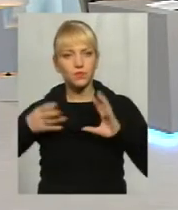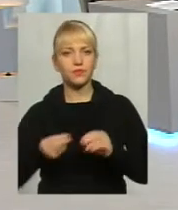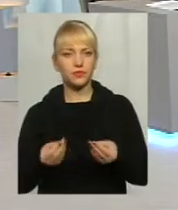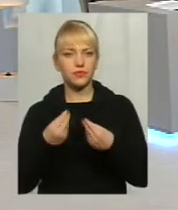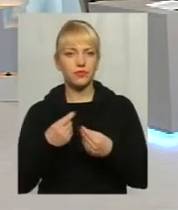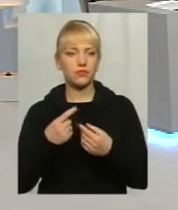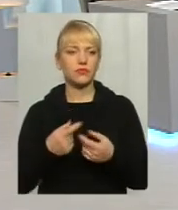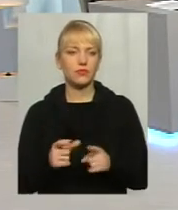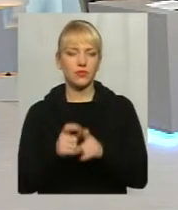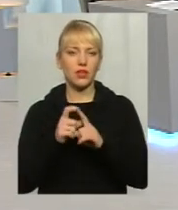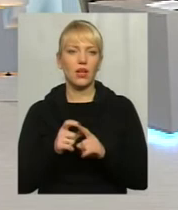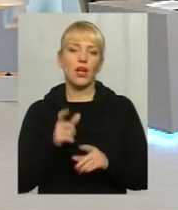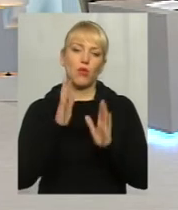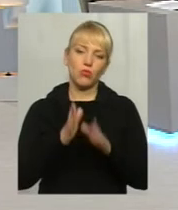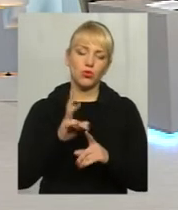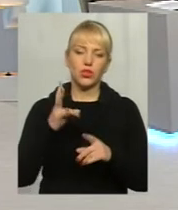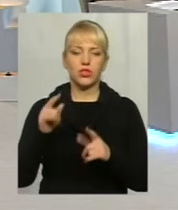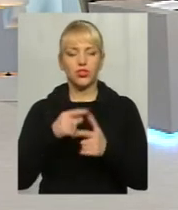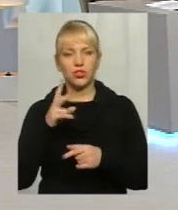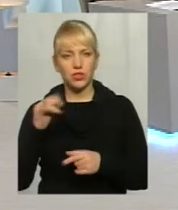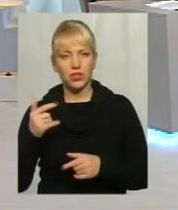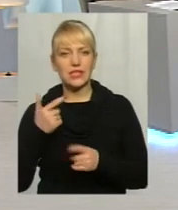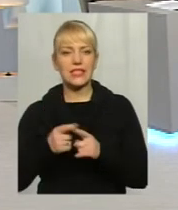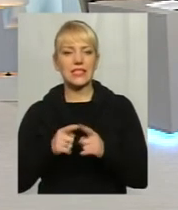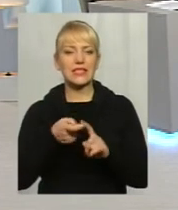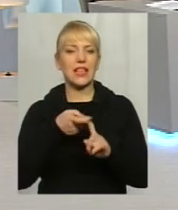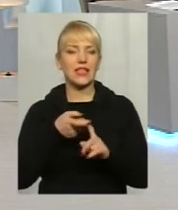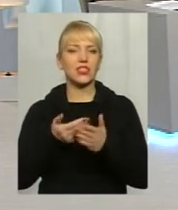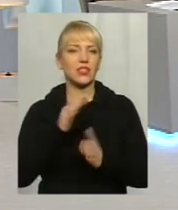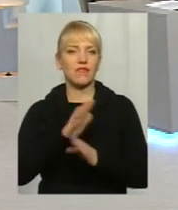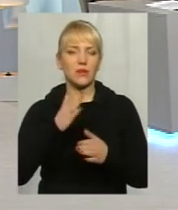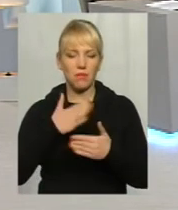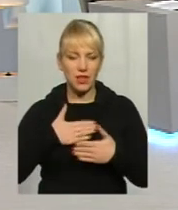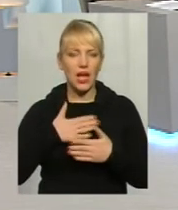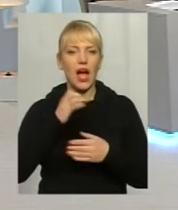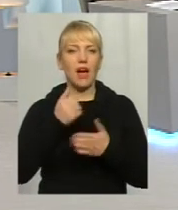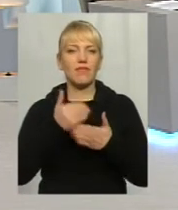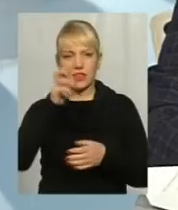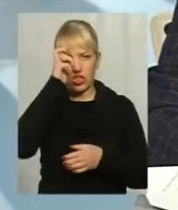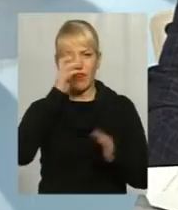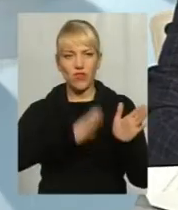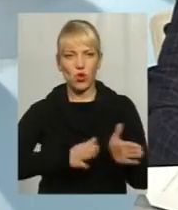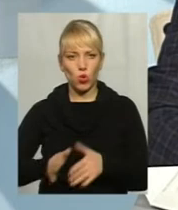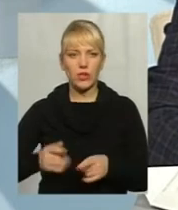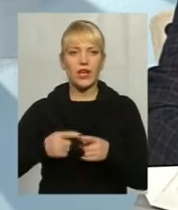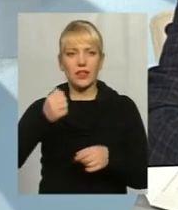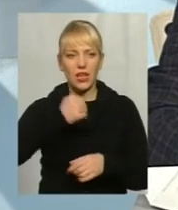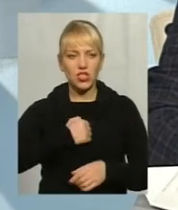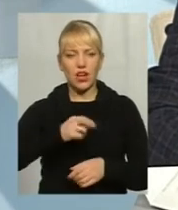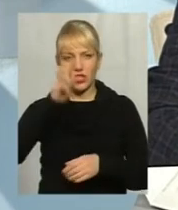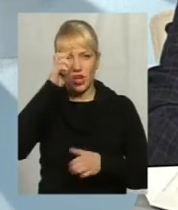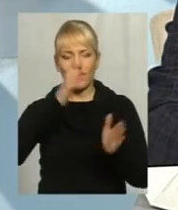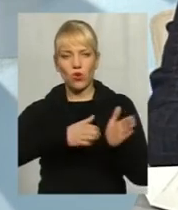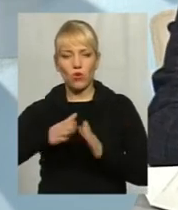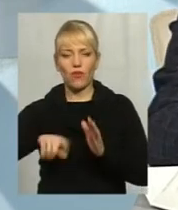Чи буде, чи ні, це заложить не від мене, є державне регулювання. На жаль, державне регулювання вартості проїзду в міському